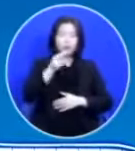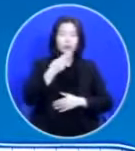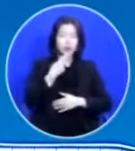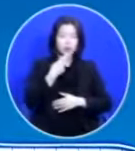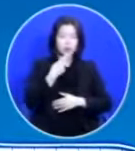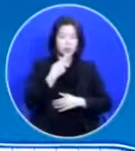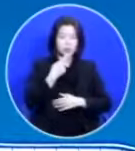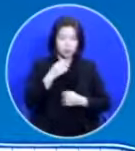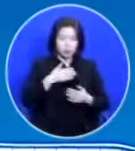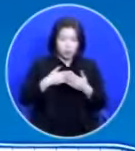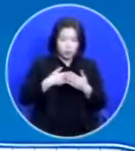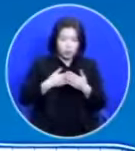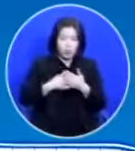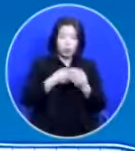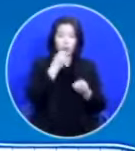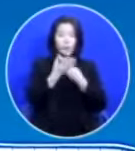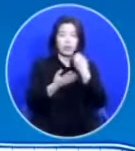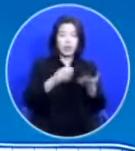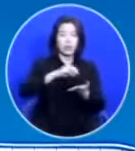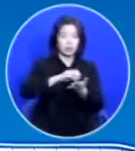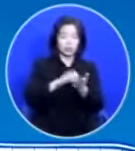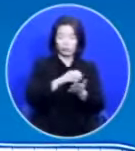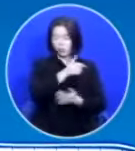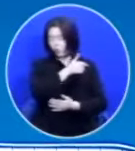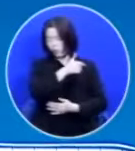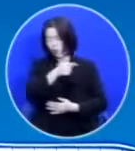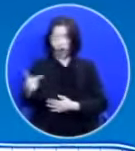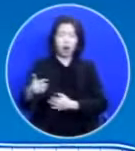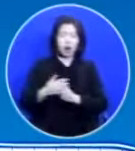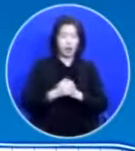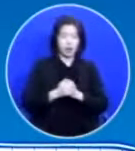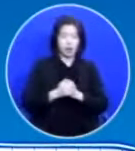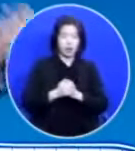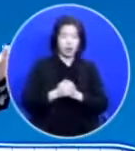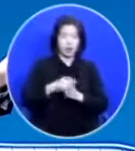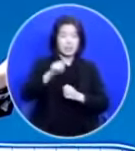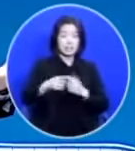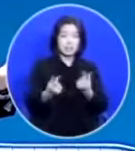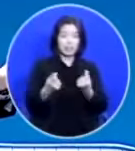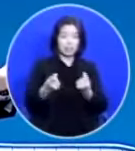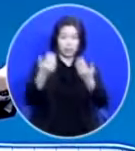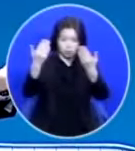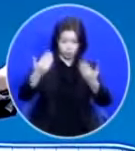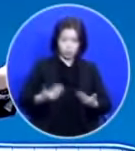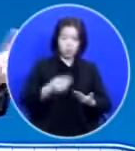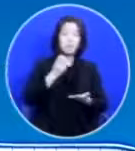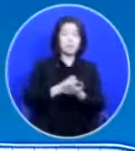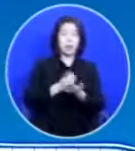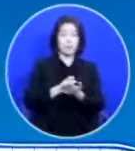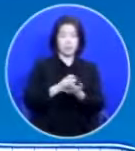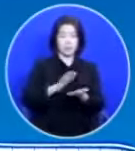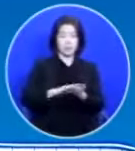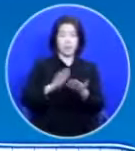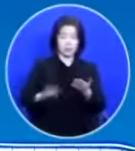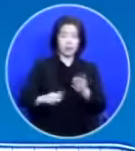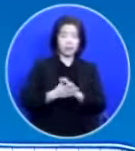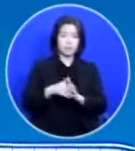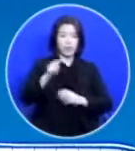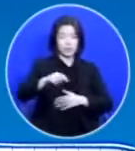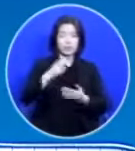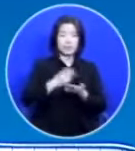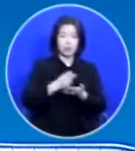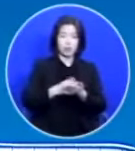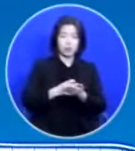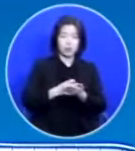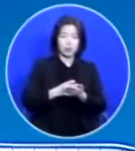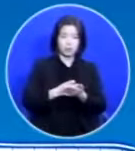그렇게 고백할 정도로 대단했습니다 그렇게 주어진 율법입니다 그 율법은